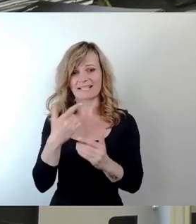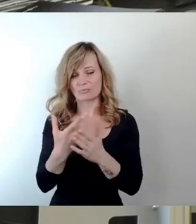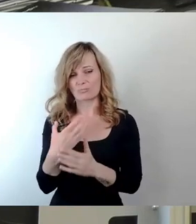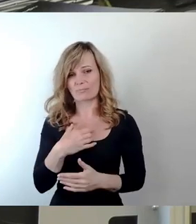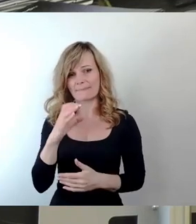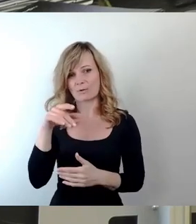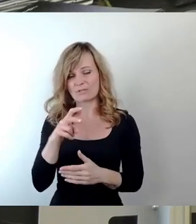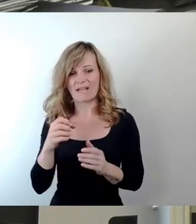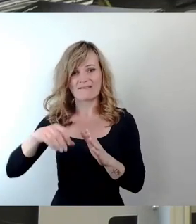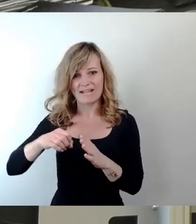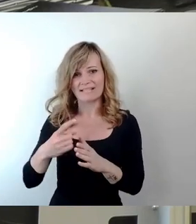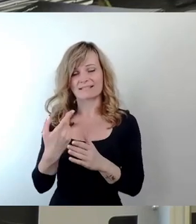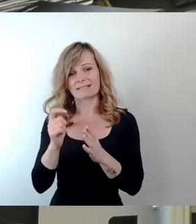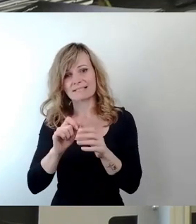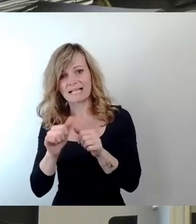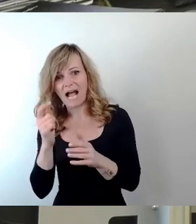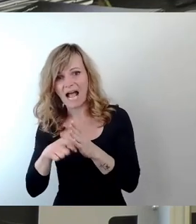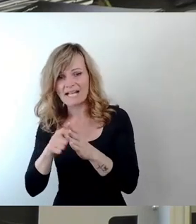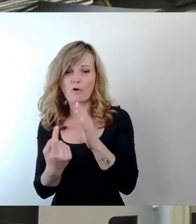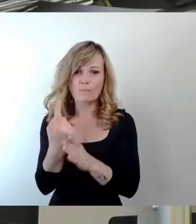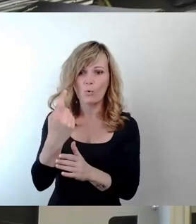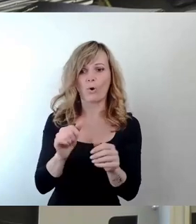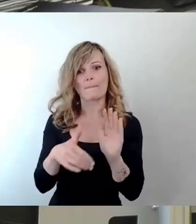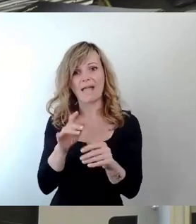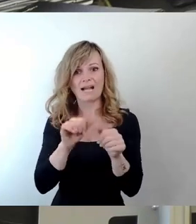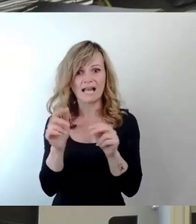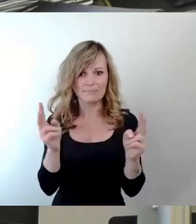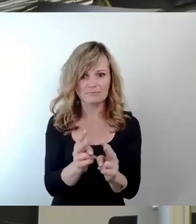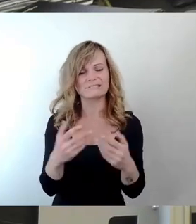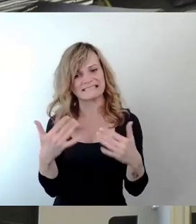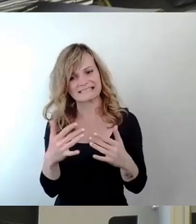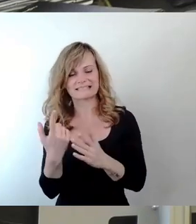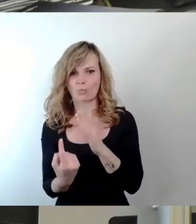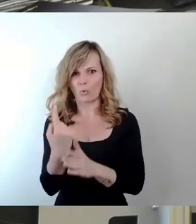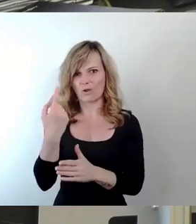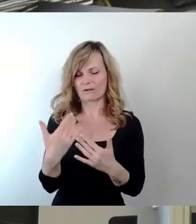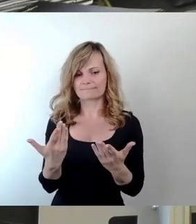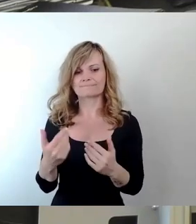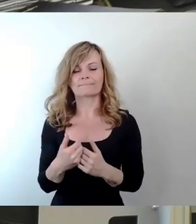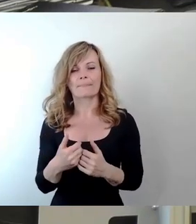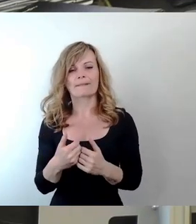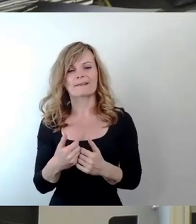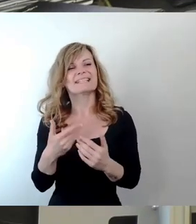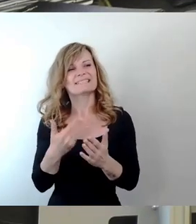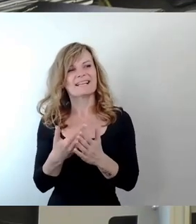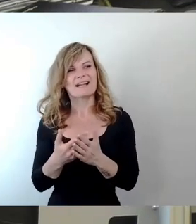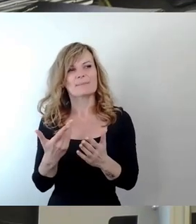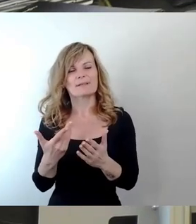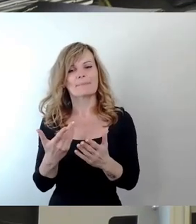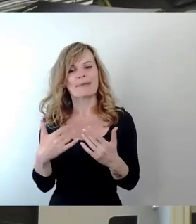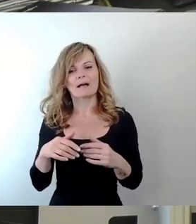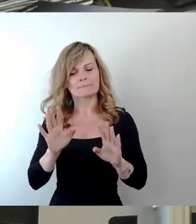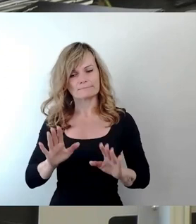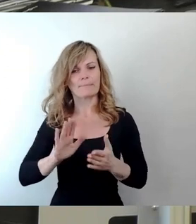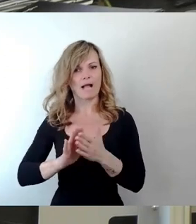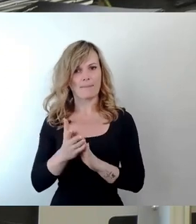Insofern aber ist doch Pragmatismus und Nüchternheit am Platze. Es hat